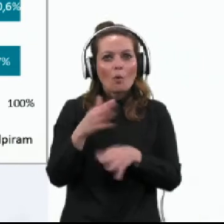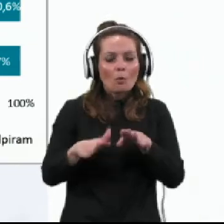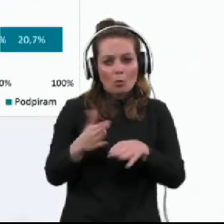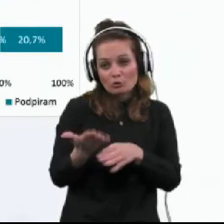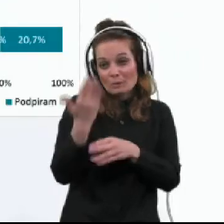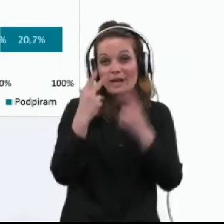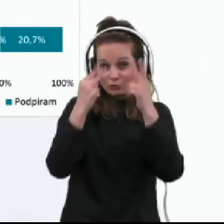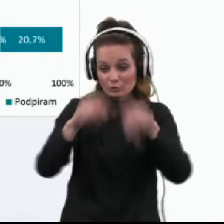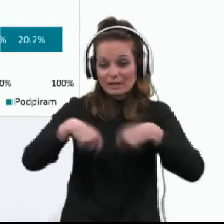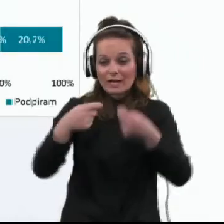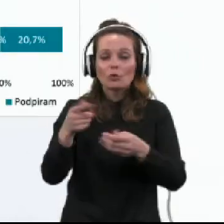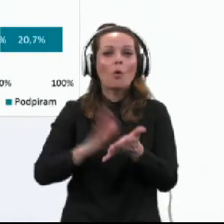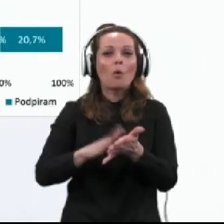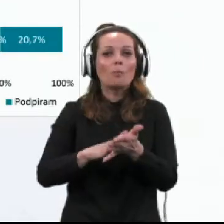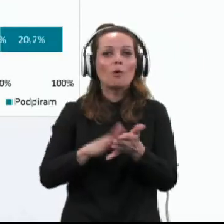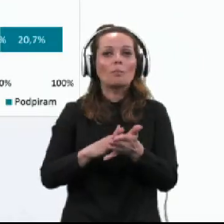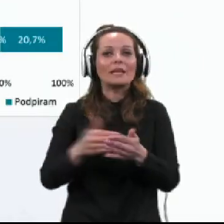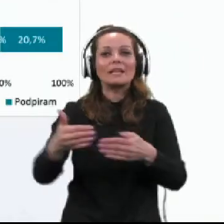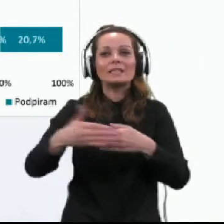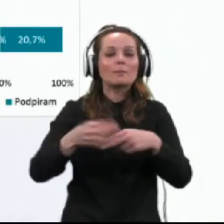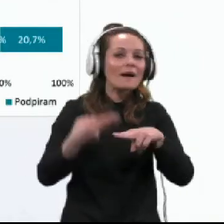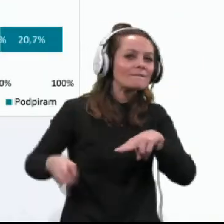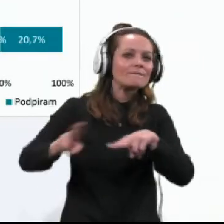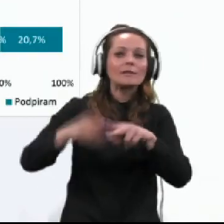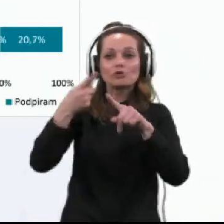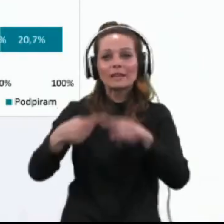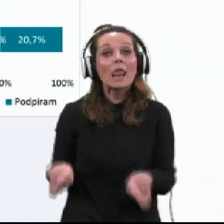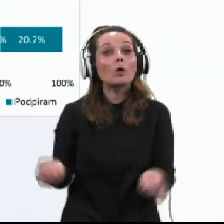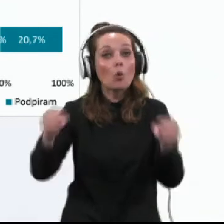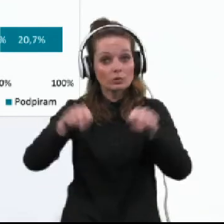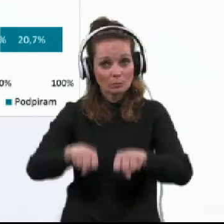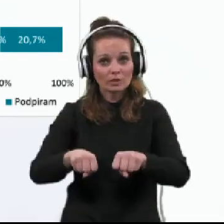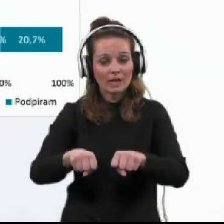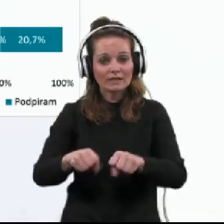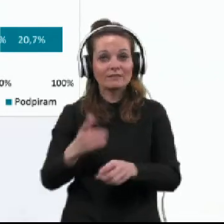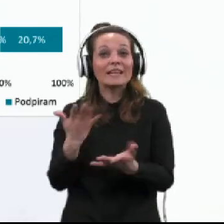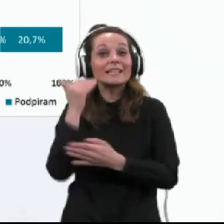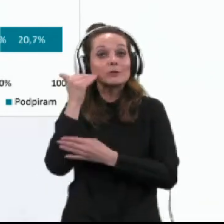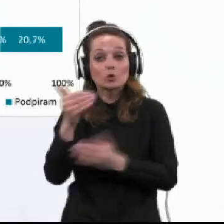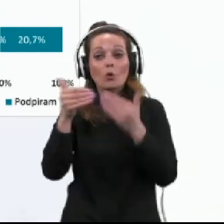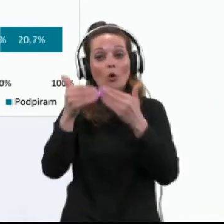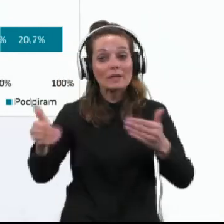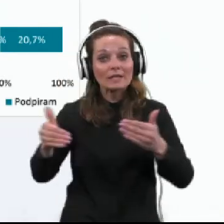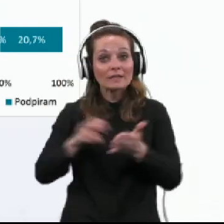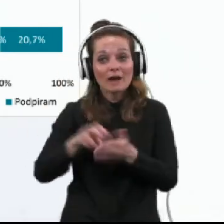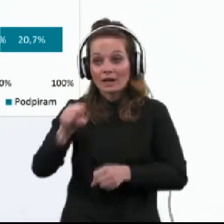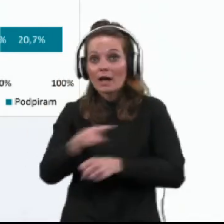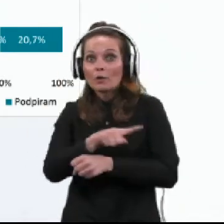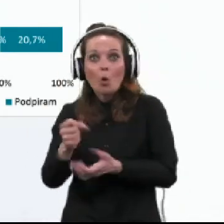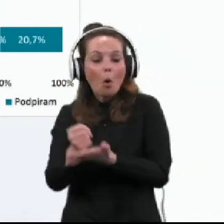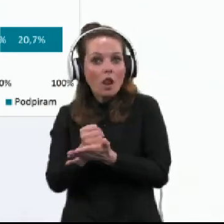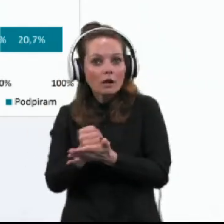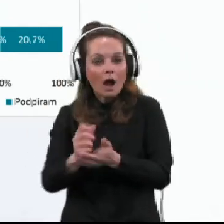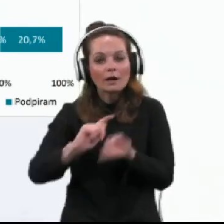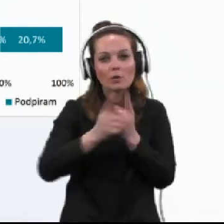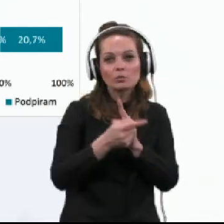sliko v smislu zaprtja večjega dela gospodarstva in stroge omejitve gibanja, torej le do lekarne